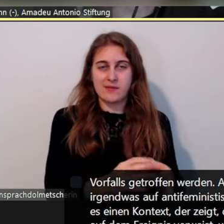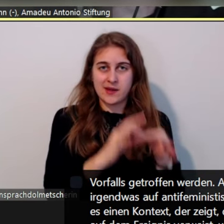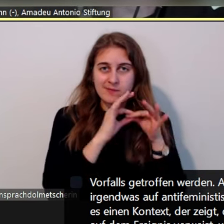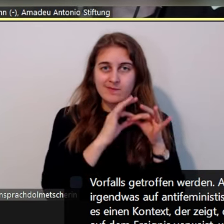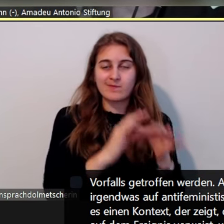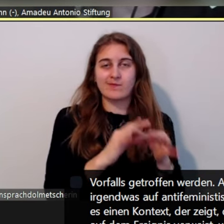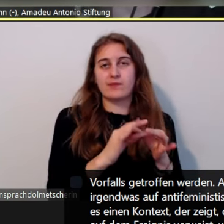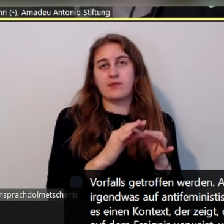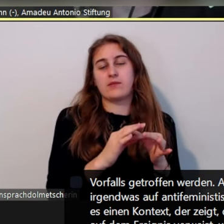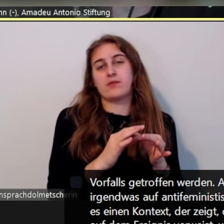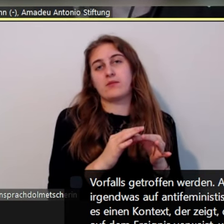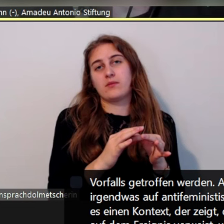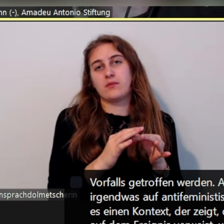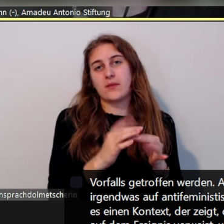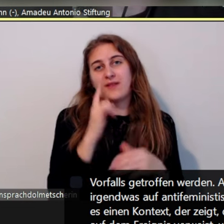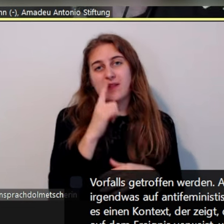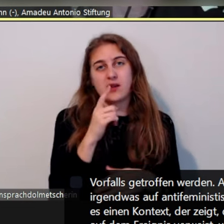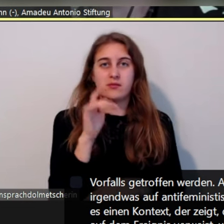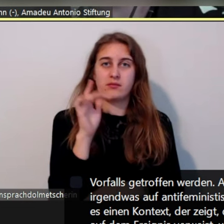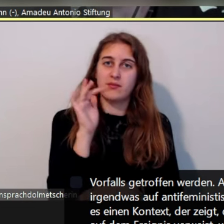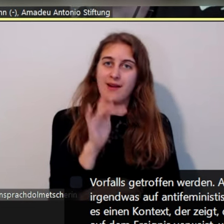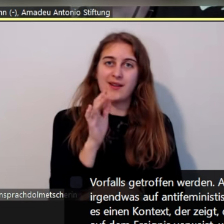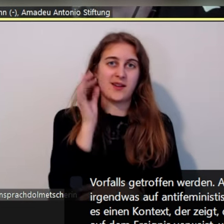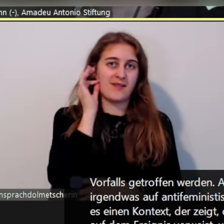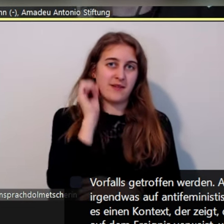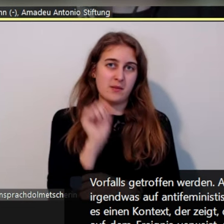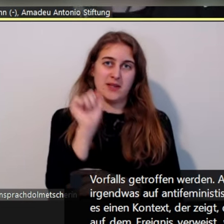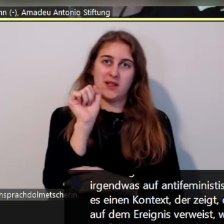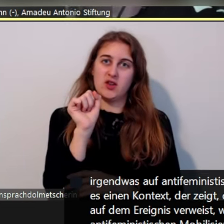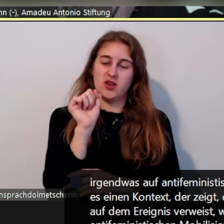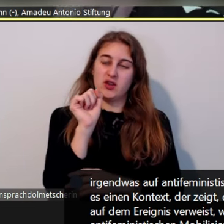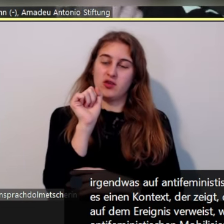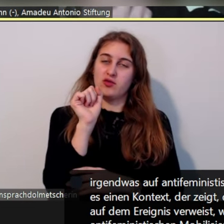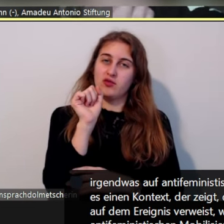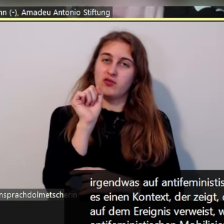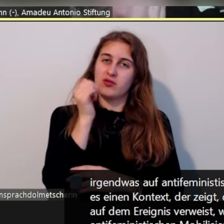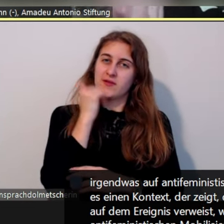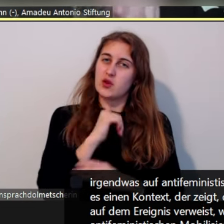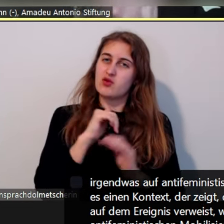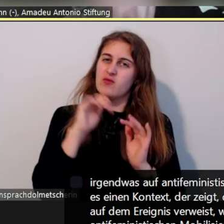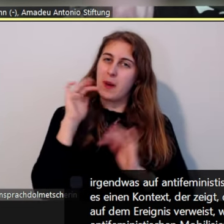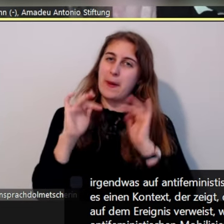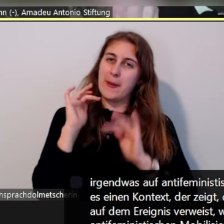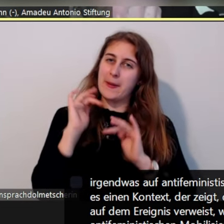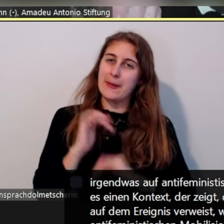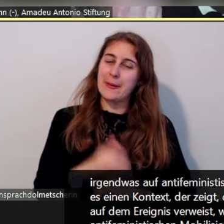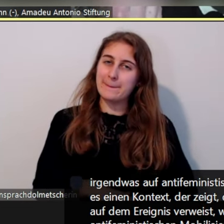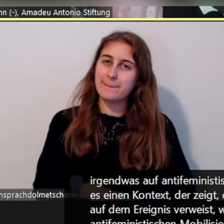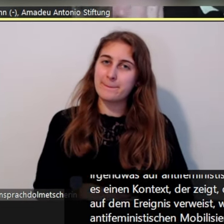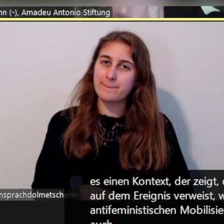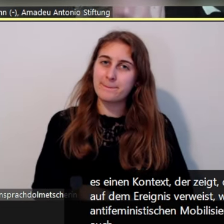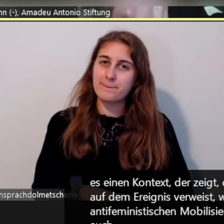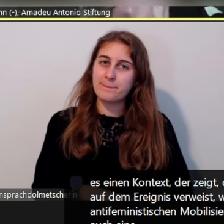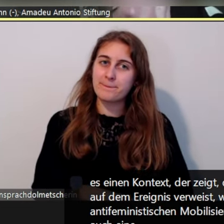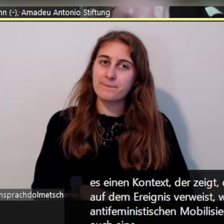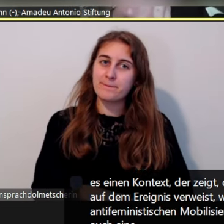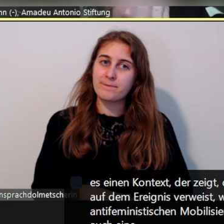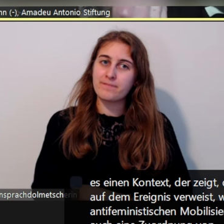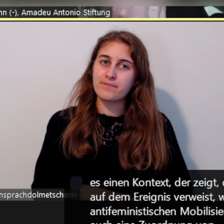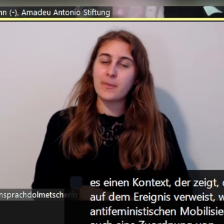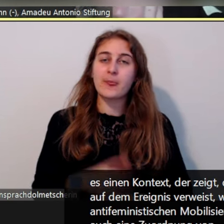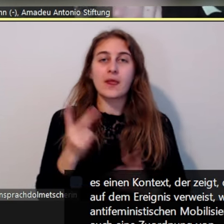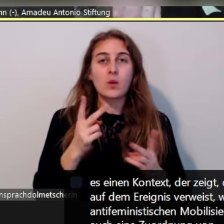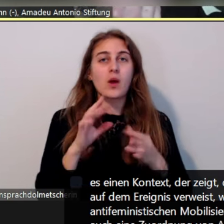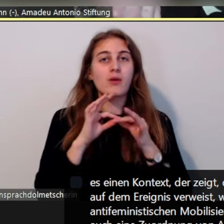einschlägigen antifeministischen Mobilisierung oder Debatte um Geschlechtergerechtigkeit quasi auch eine Zuordnung von